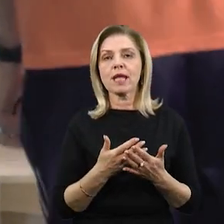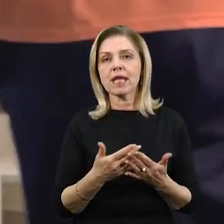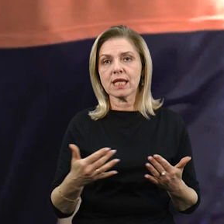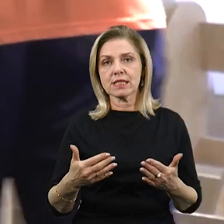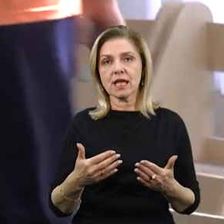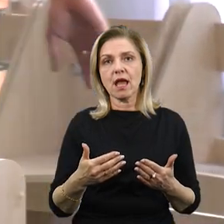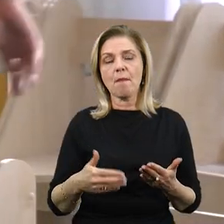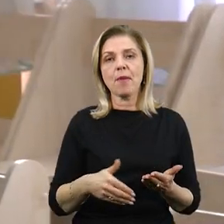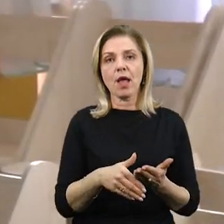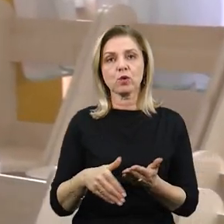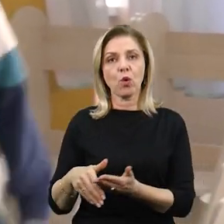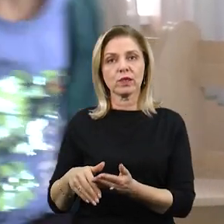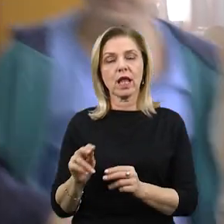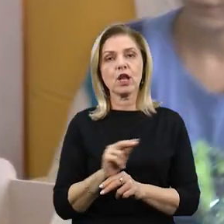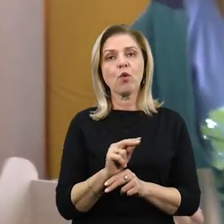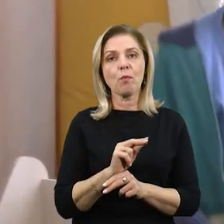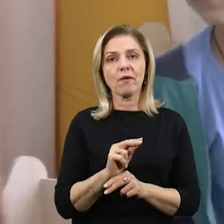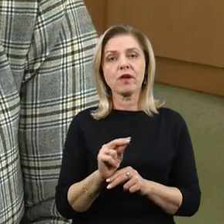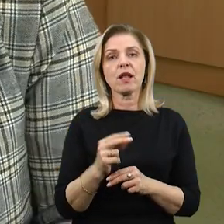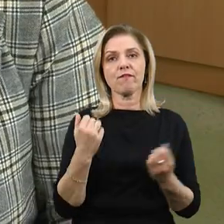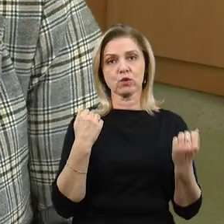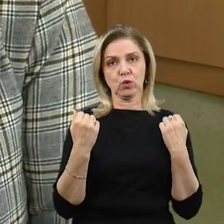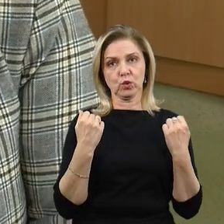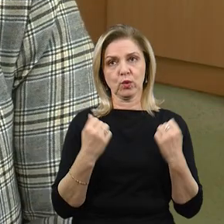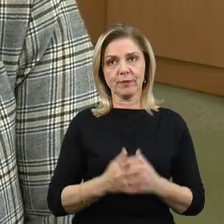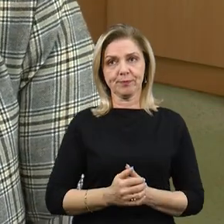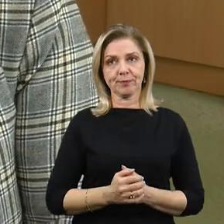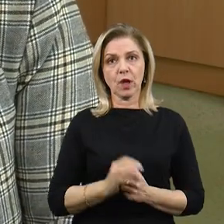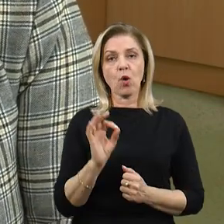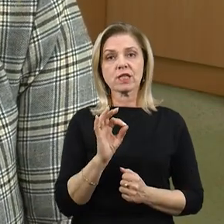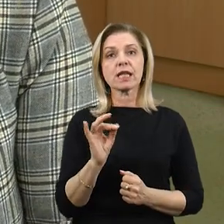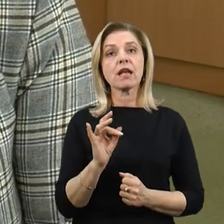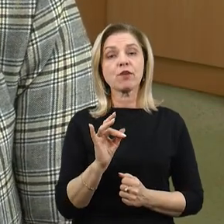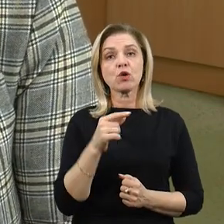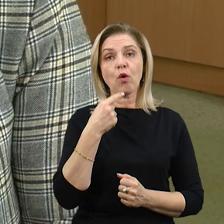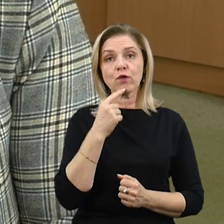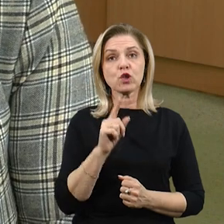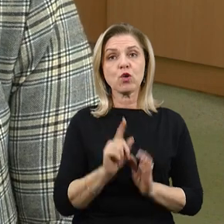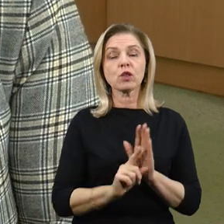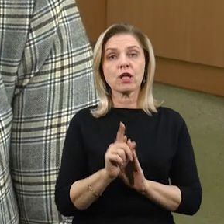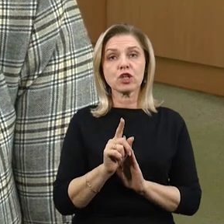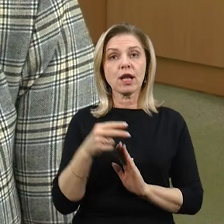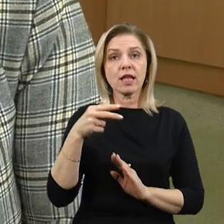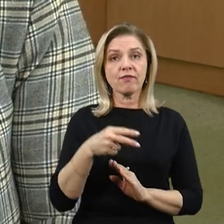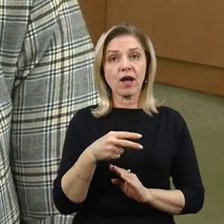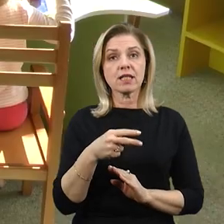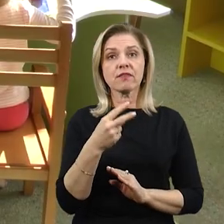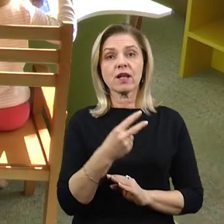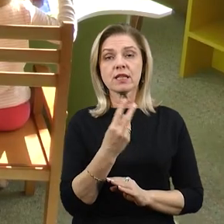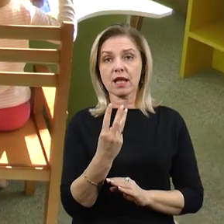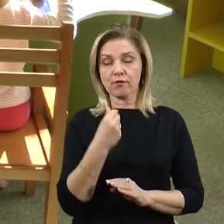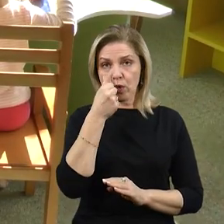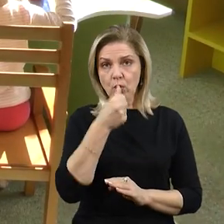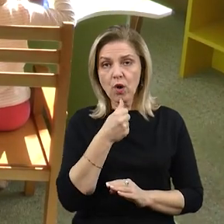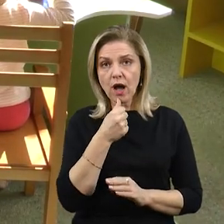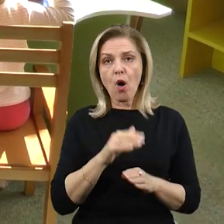методи лікувальної фізкультури. Оксана Рибінчук говорить, що з початку 2023 року повний